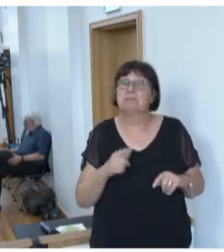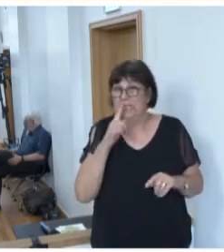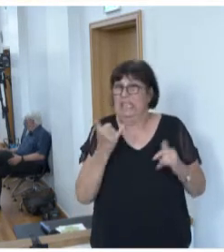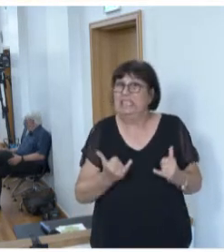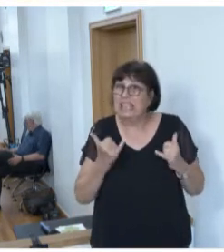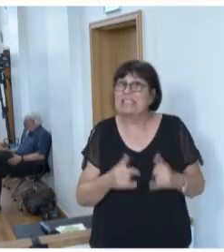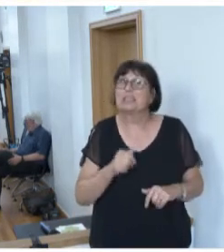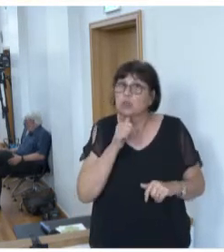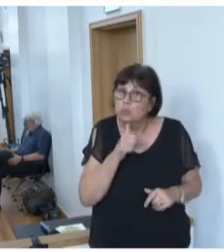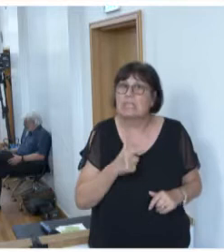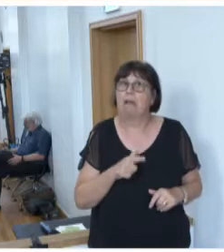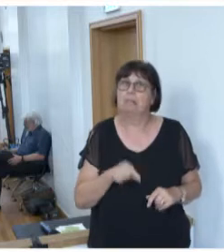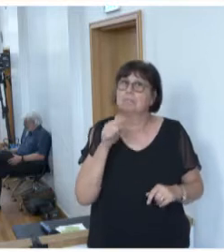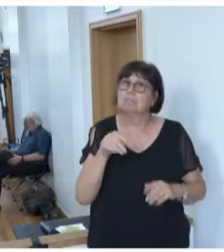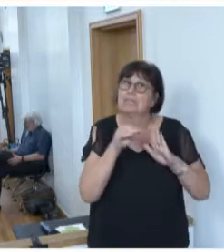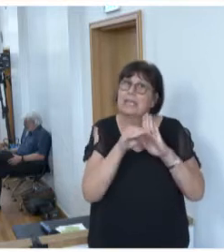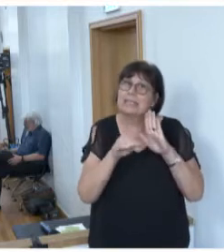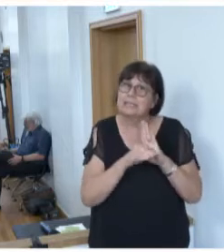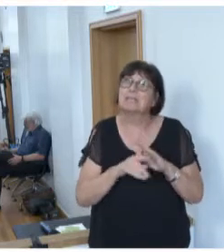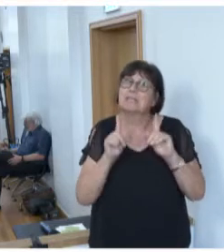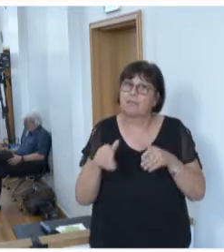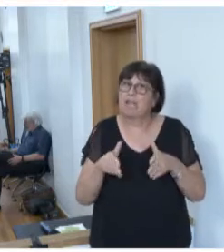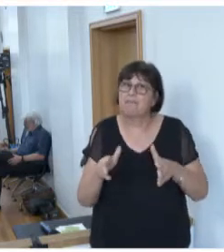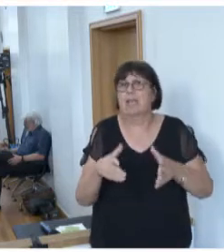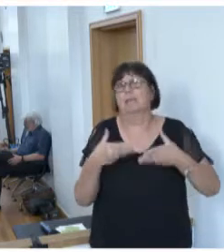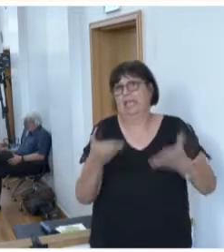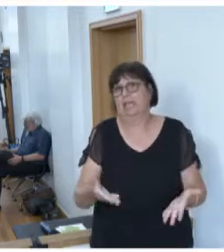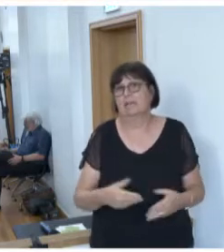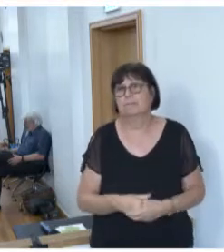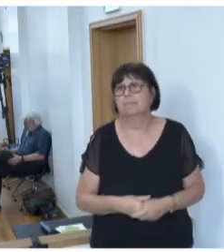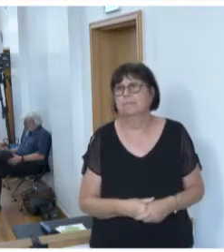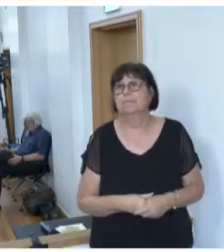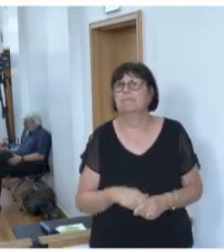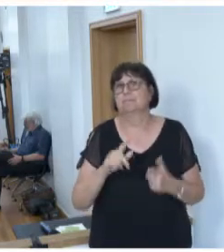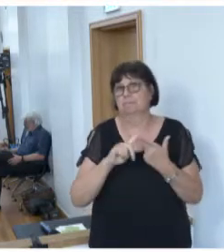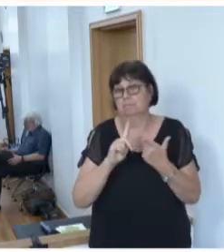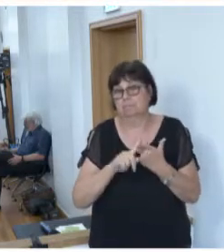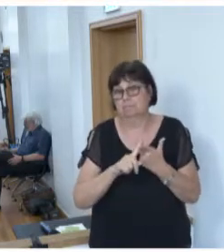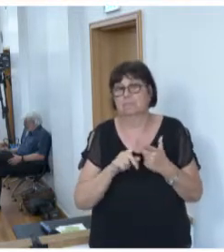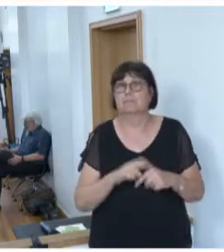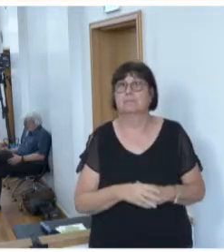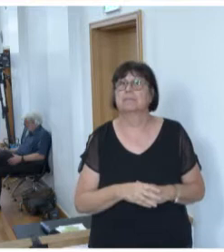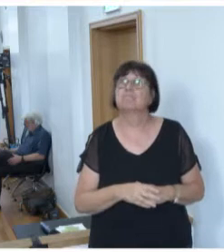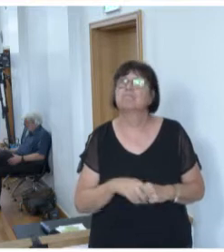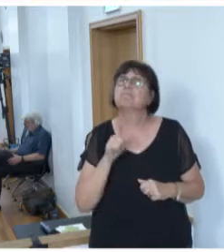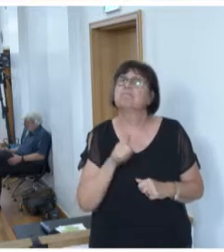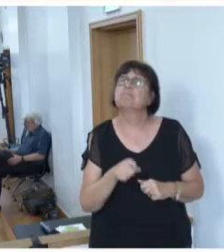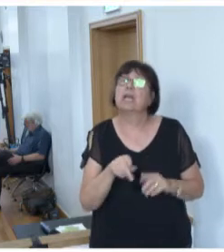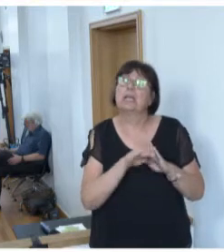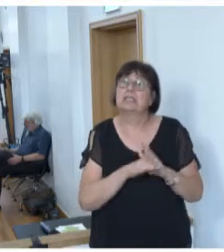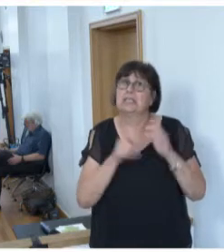dass wir ein solches Gesetz auf den Weg bringen werden. Zweitens, der vorliegende